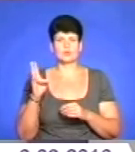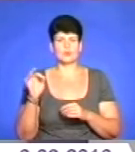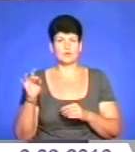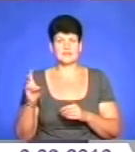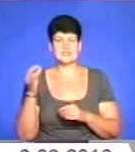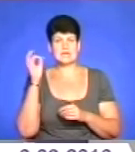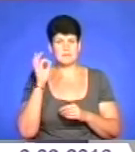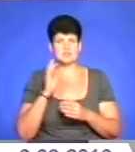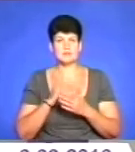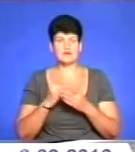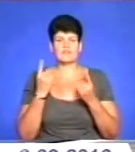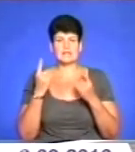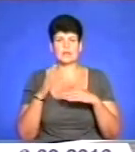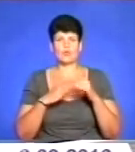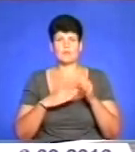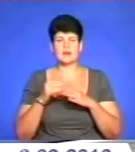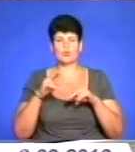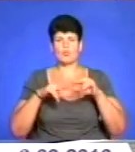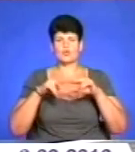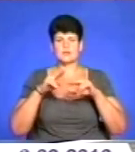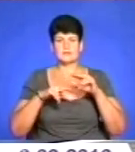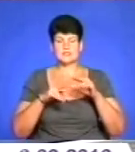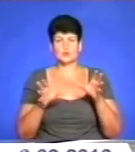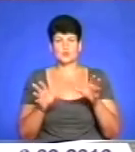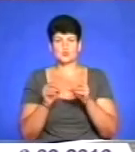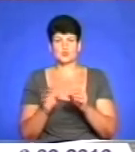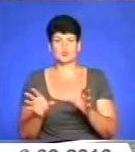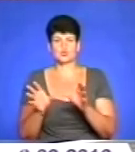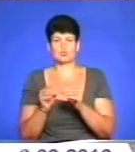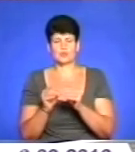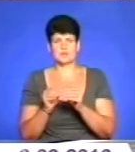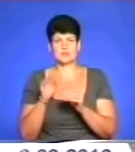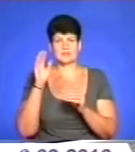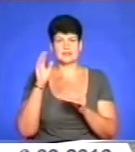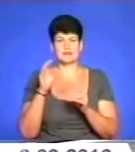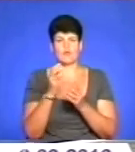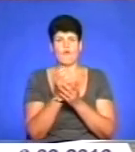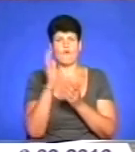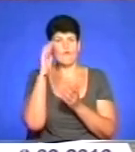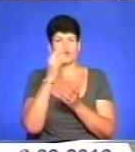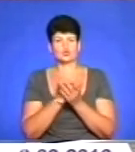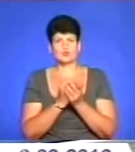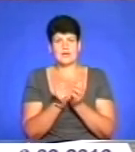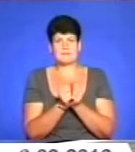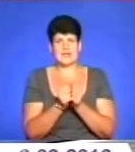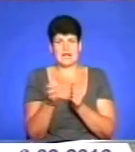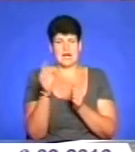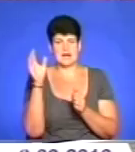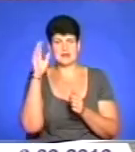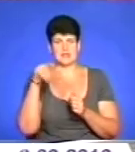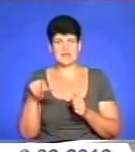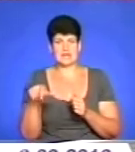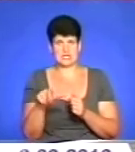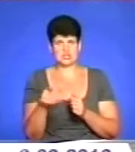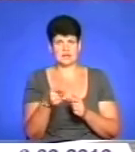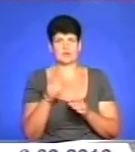Мають велику практику будівництва супутніх або сателітних водосховищ, які попри ріці, де вода набирається,